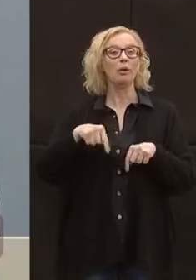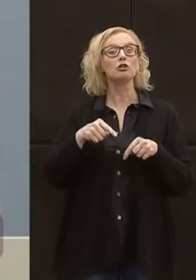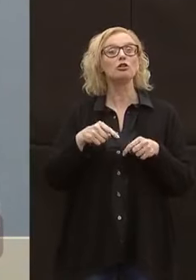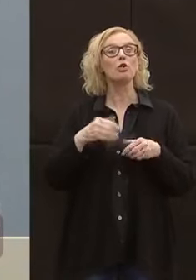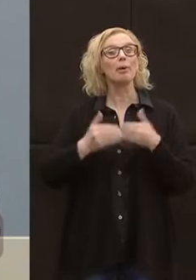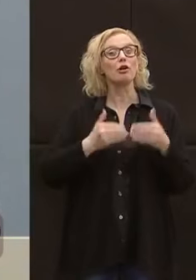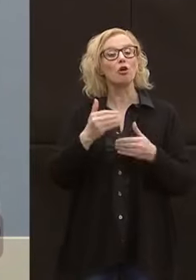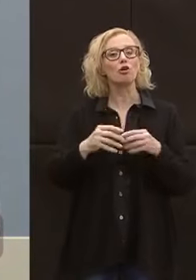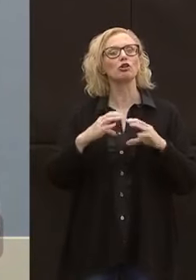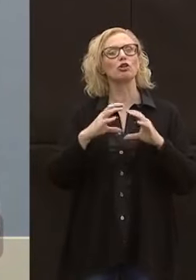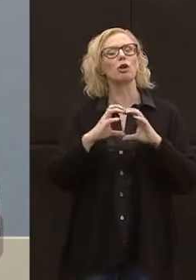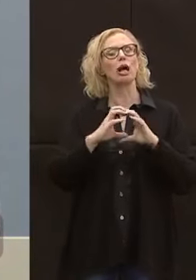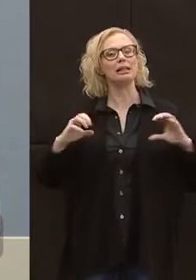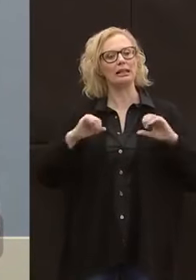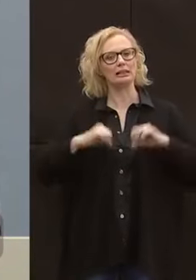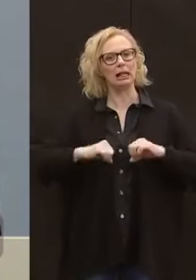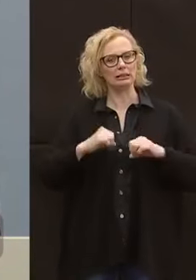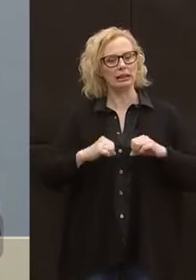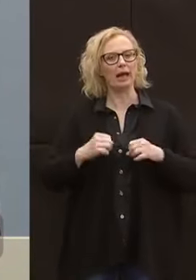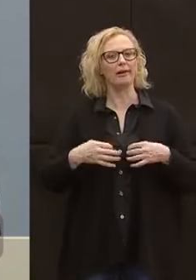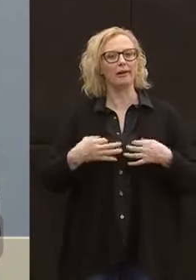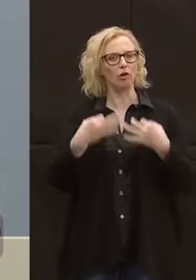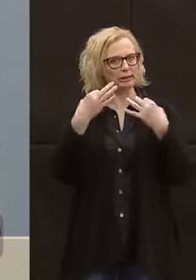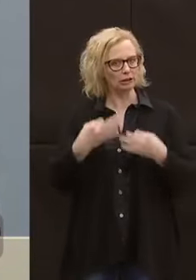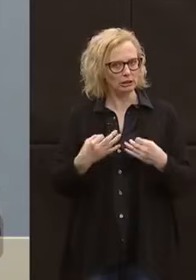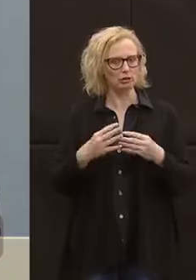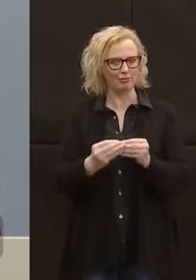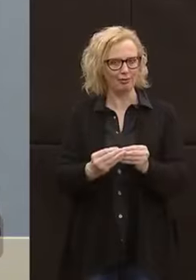sanitaria ha messo in campo.